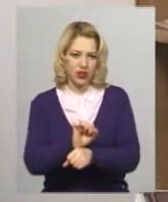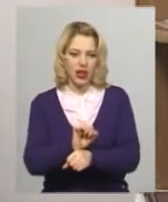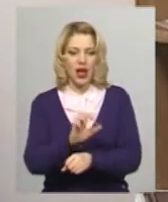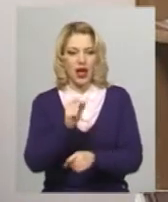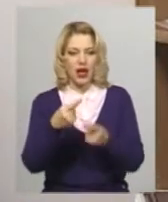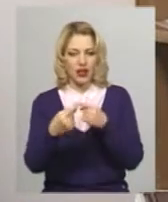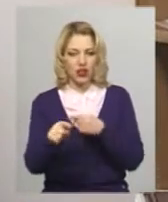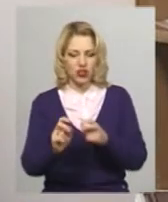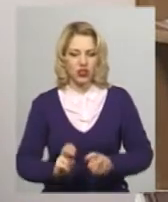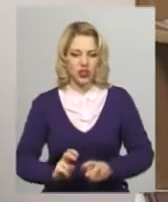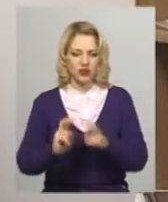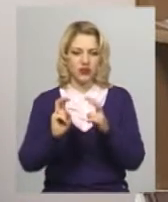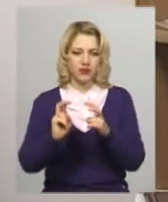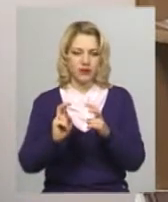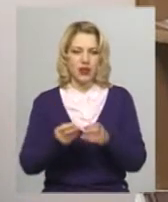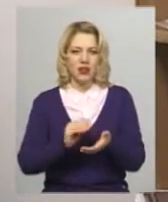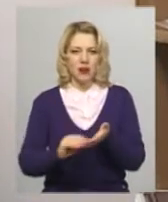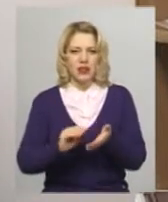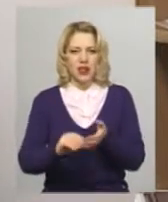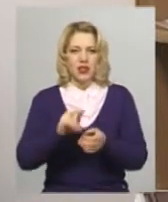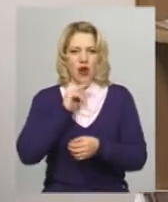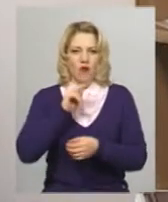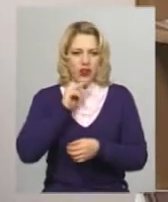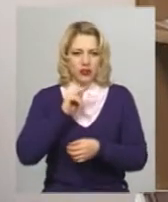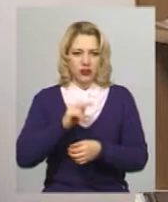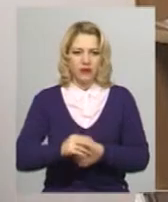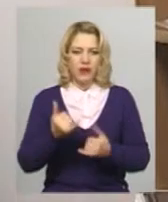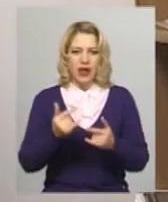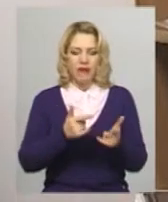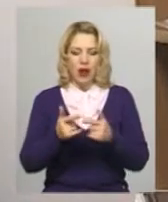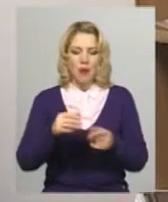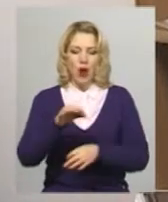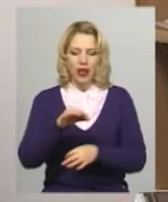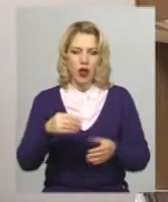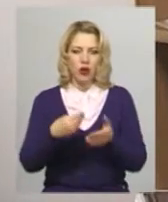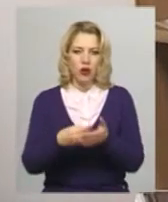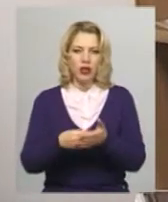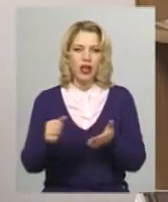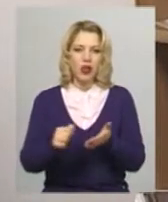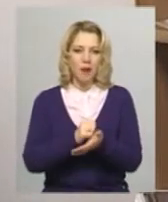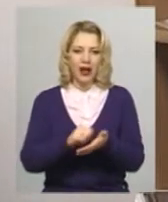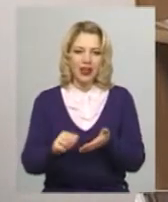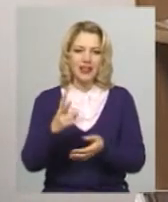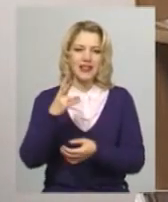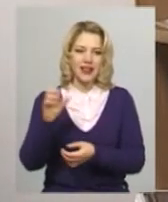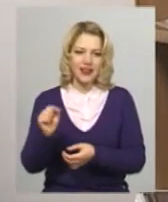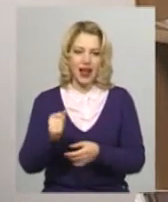Інший ліфт написали зауваження, зараз виготовляється проєктна пошторисна документація, на